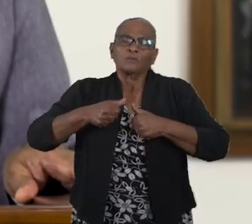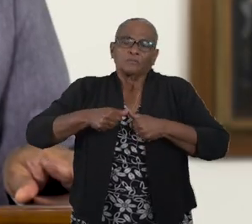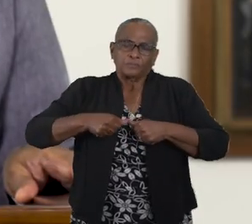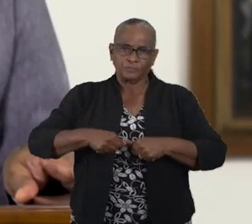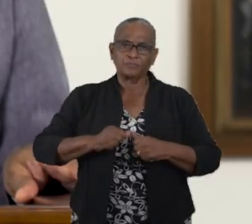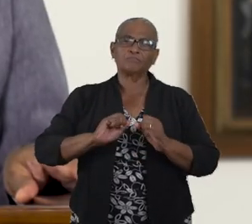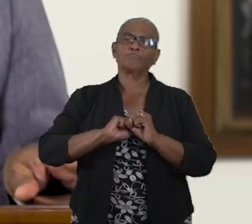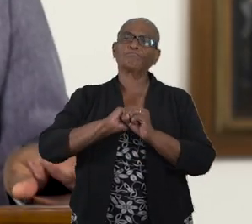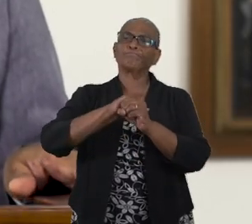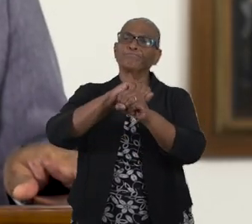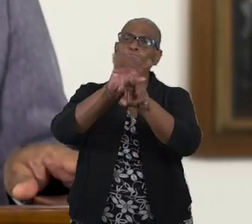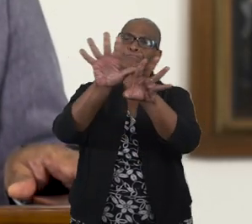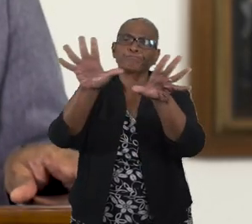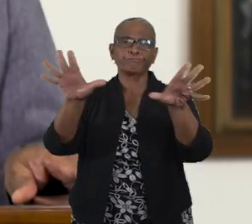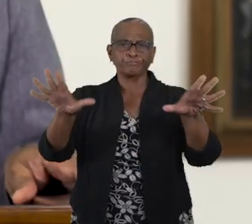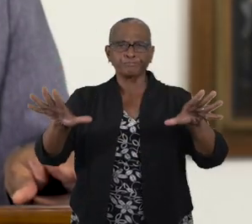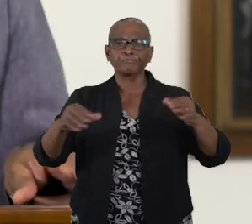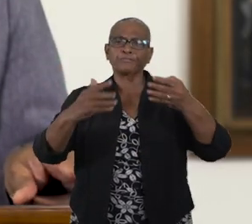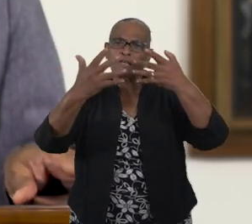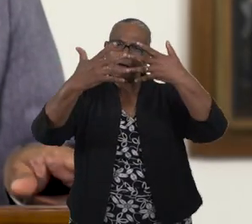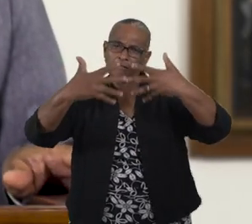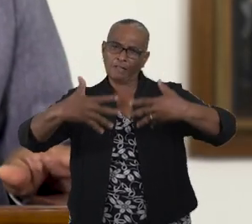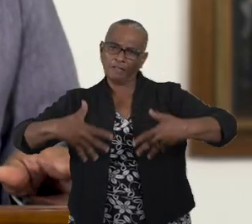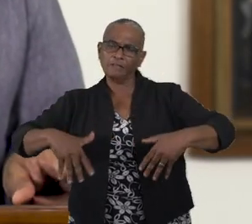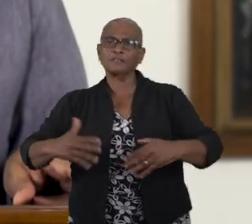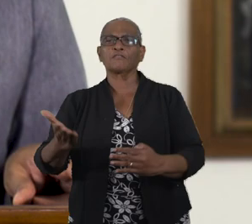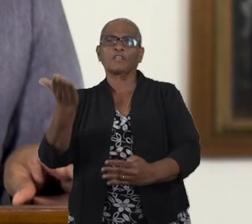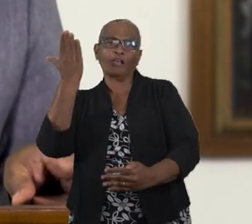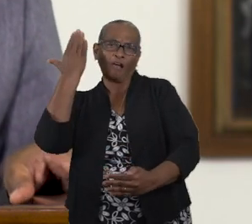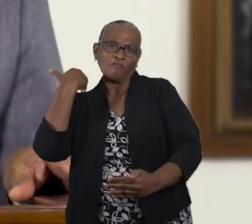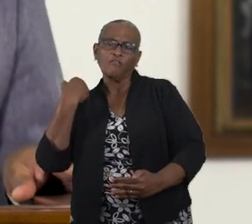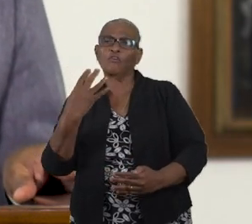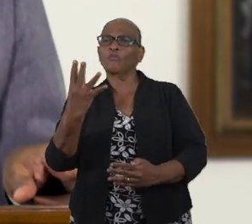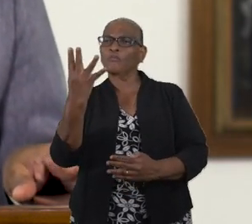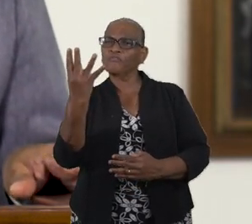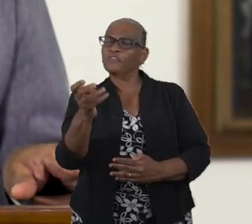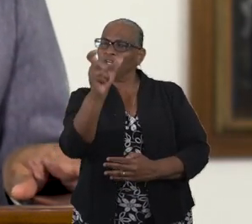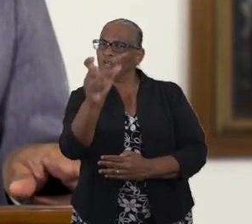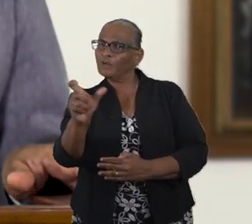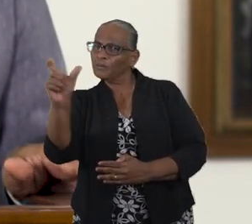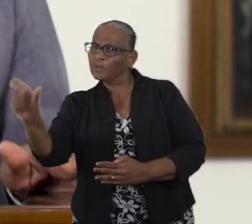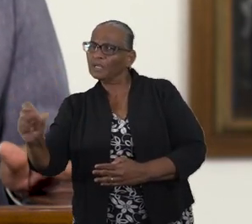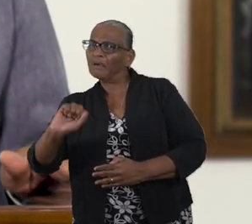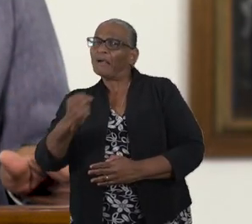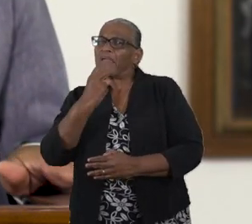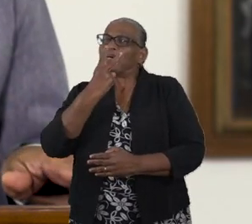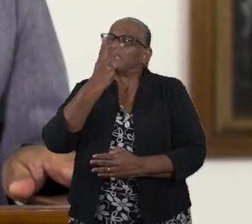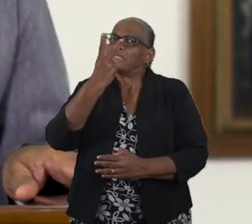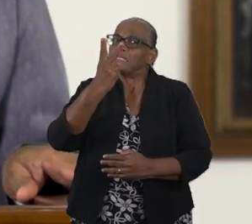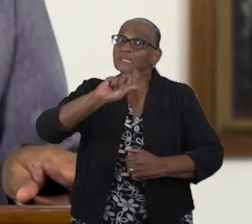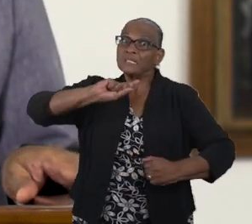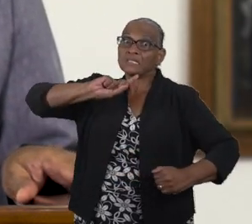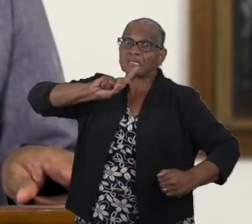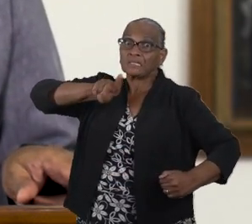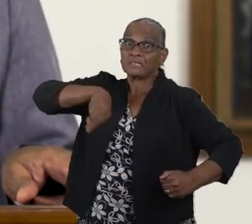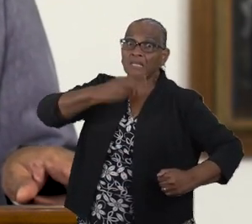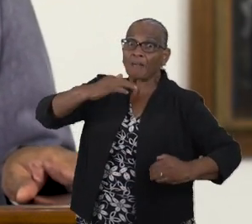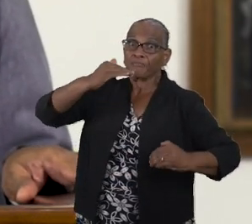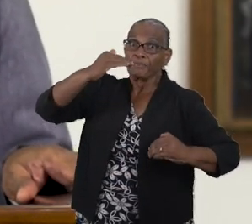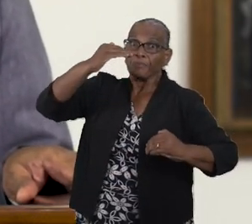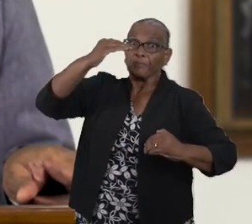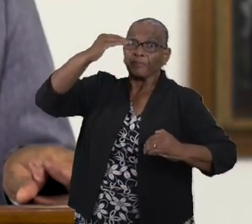De epidemiologische analyse van de afgelopen vier weken laat zien dat er een versnelde